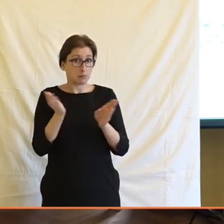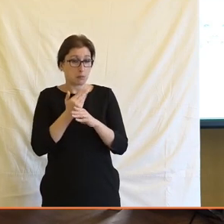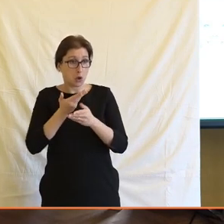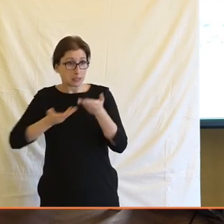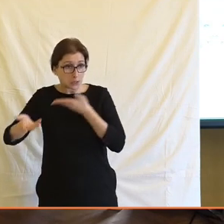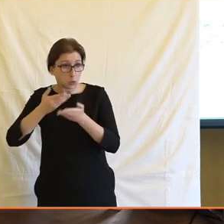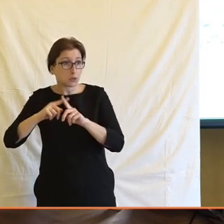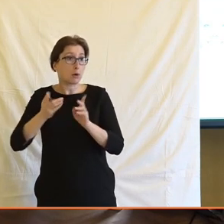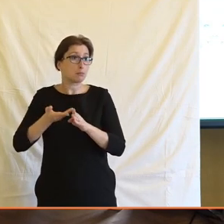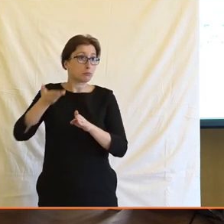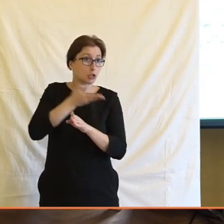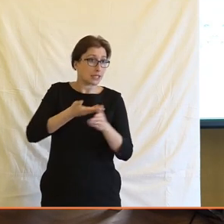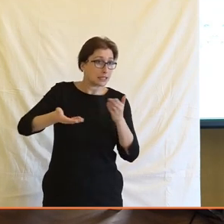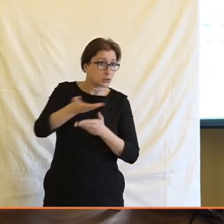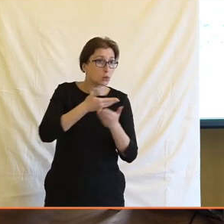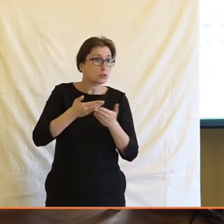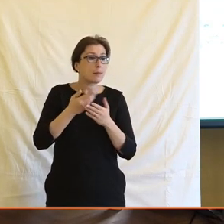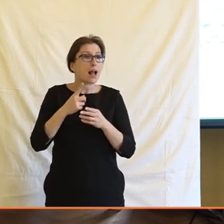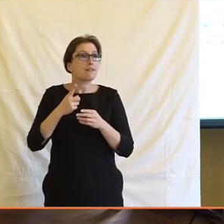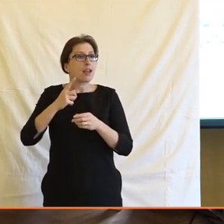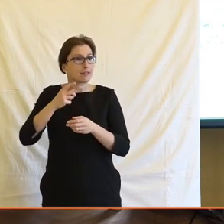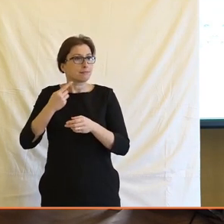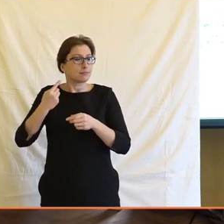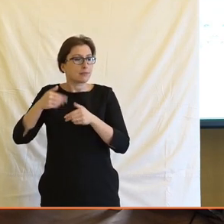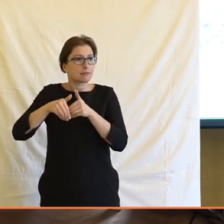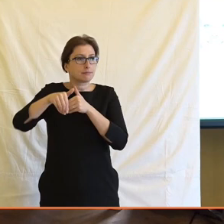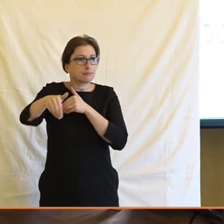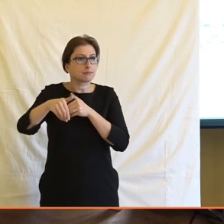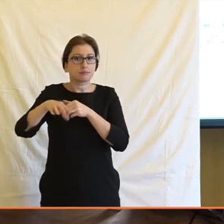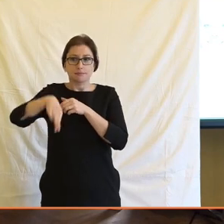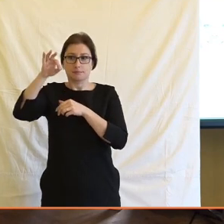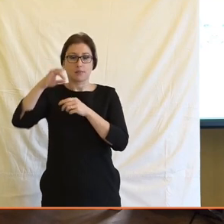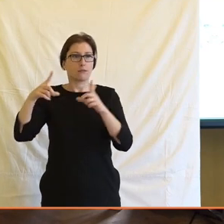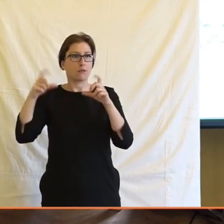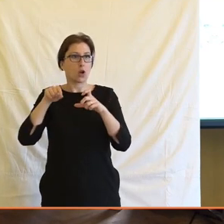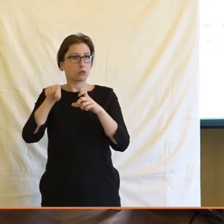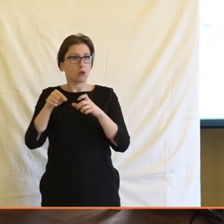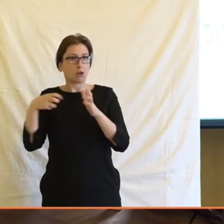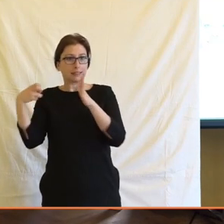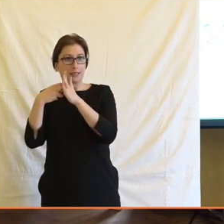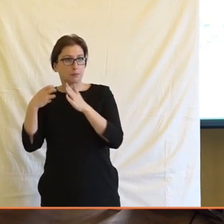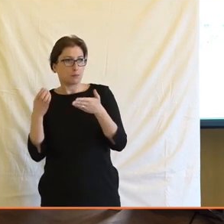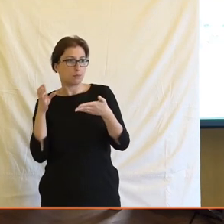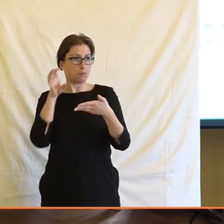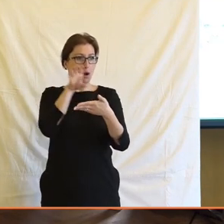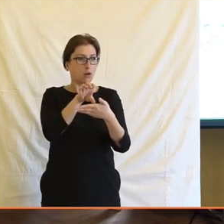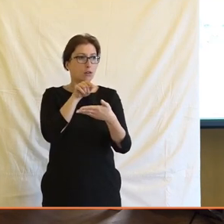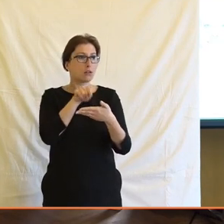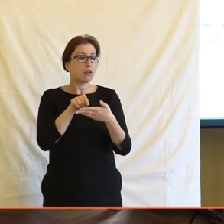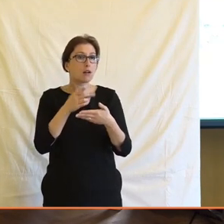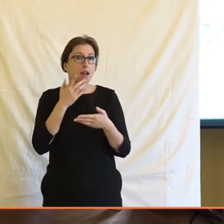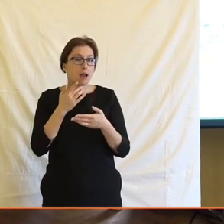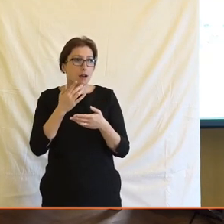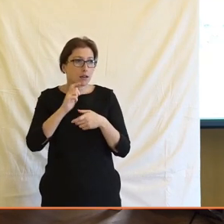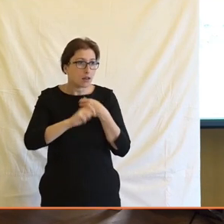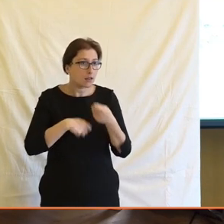vás v redakci, když se generuje fotografie, jak vlastně musí být označená, nebo na základě jakých kriterií vzniká, nebo jestli to je